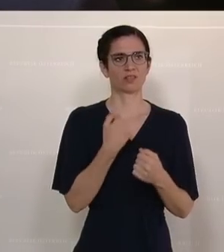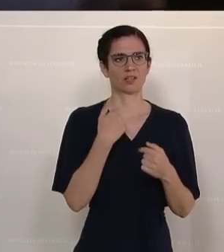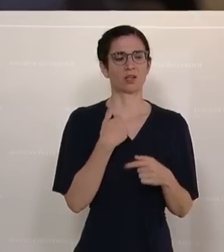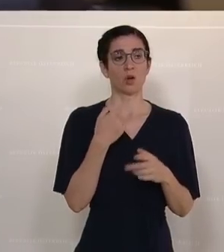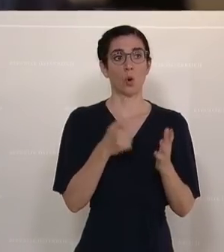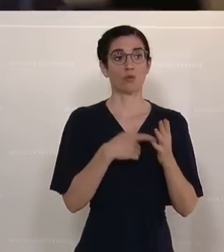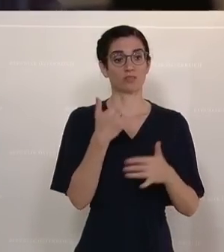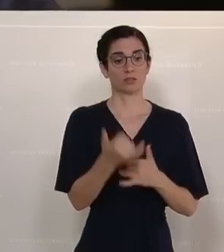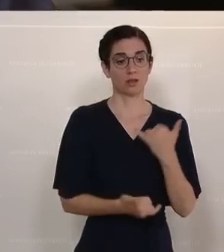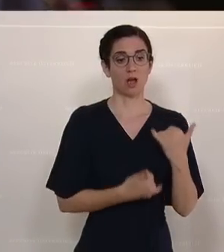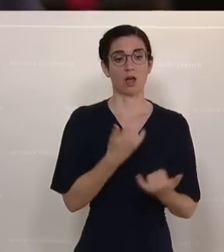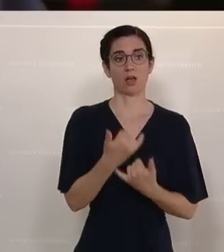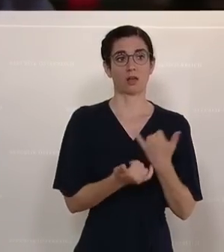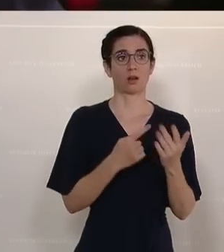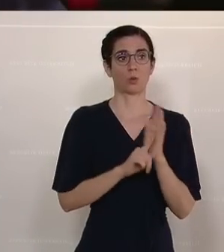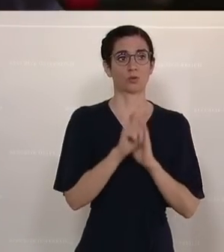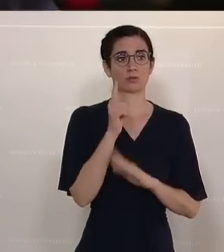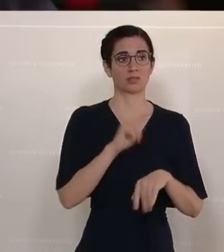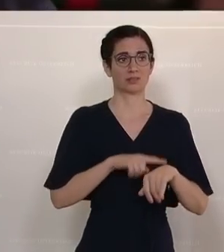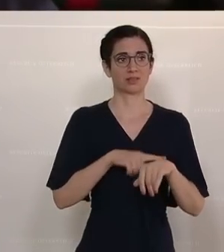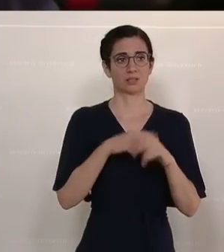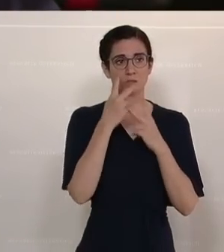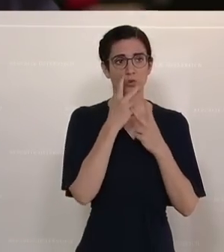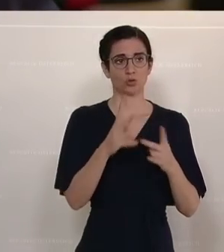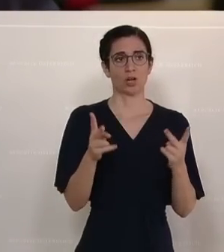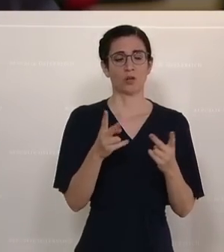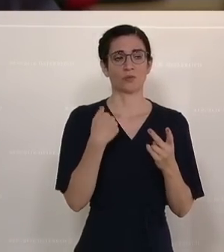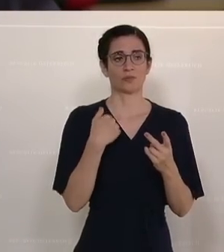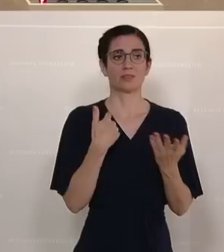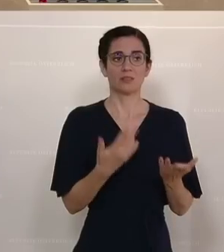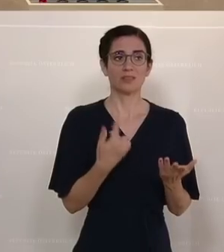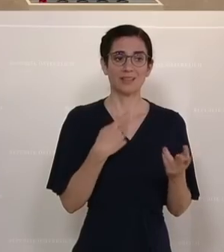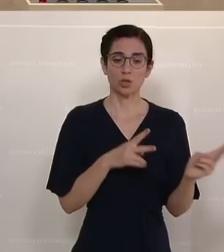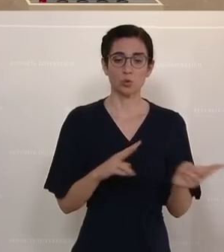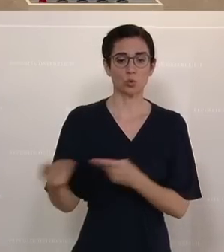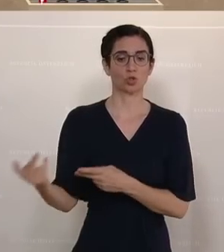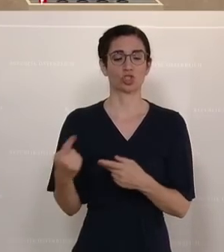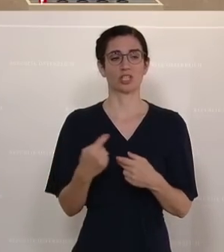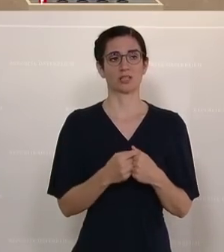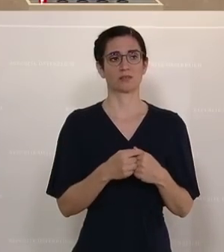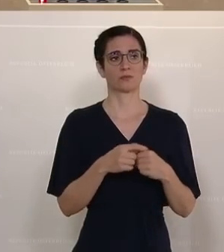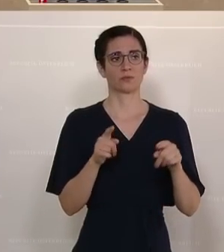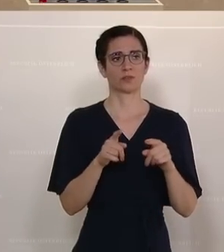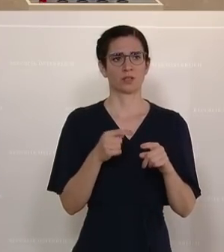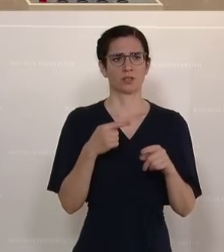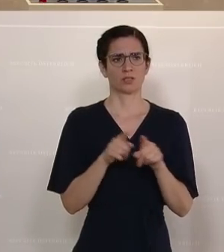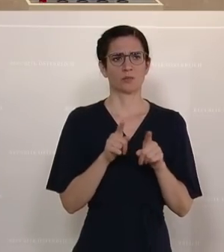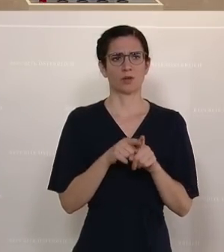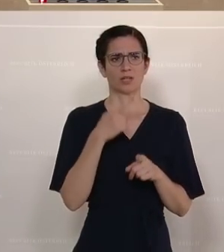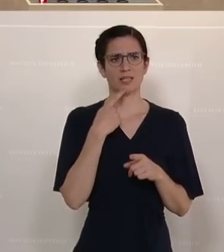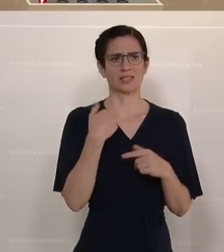viele Jahre und das wäre einmal höchst an der Zeit, dazu überzugehen. Aber Sie haben auch gemeint, wir stehen hier ganz am Anfang,